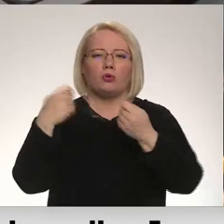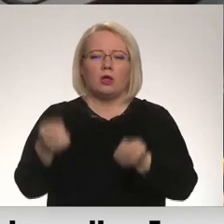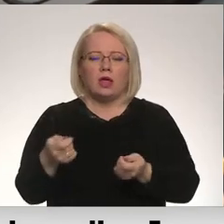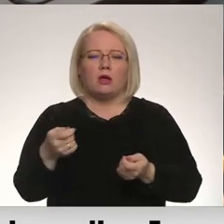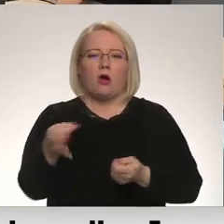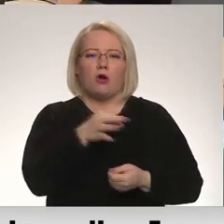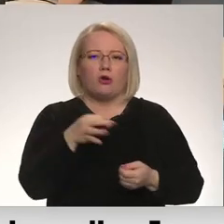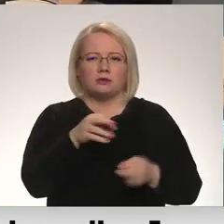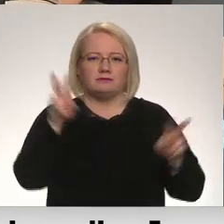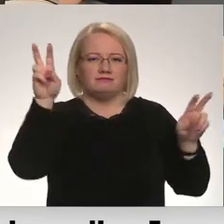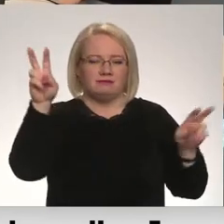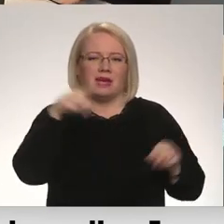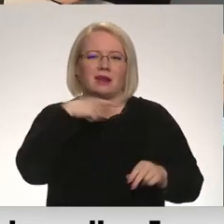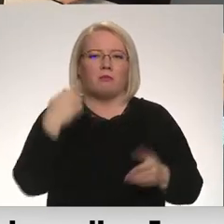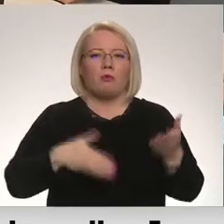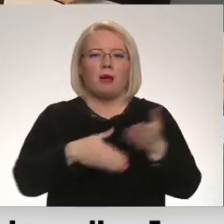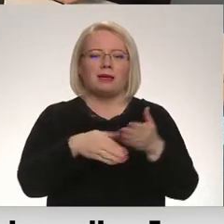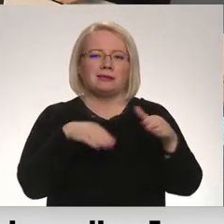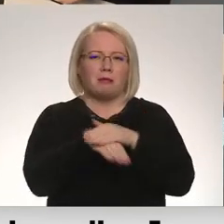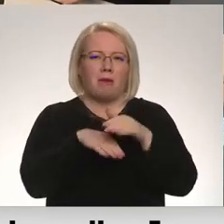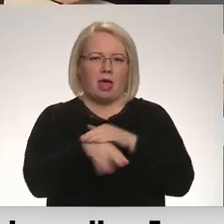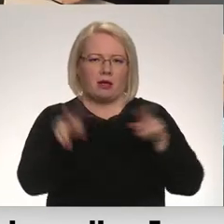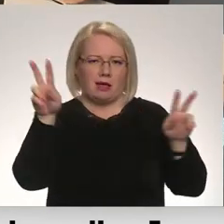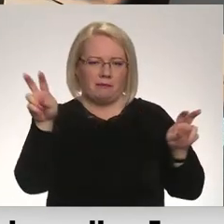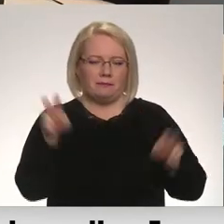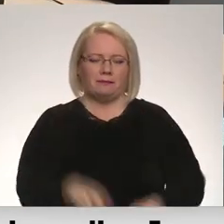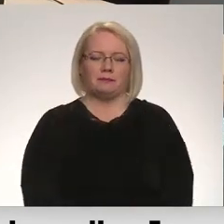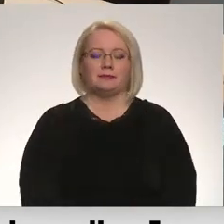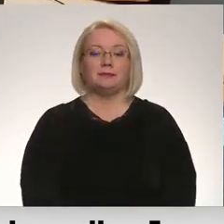gribu palīdzēt bēgļiem. Zāndo Zolbalo Dēgarskovaļevskis, Latvijas televīzija.